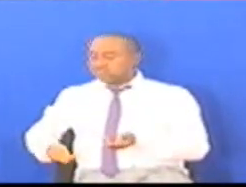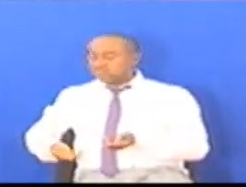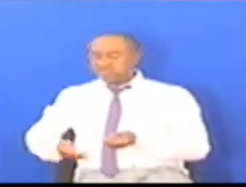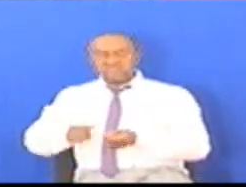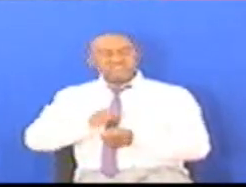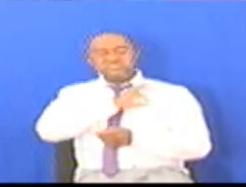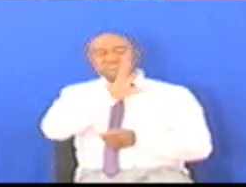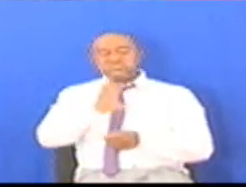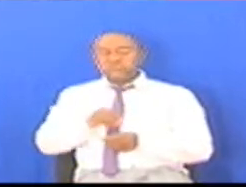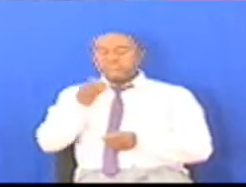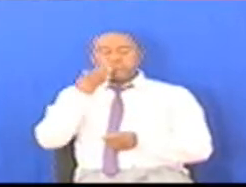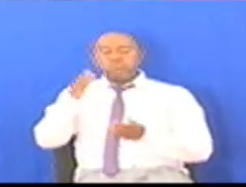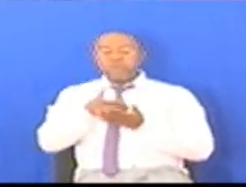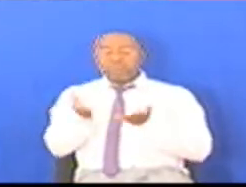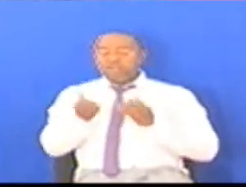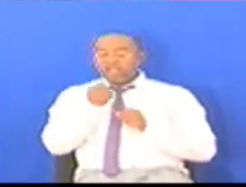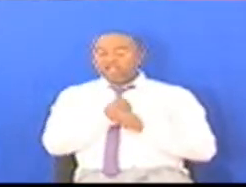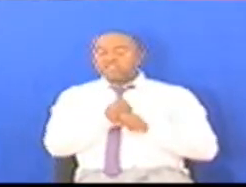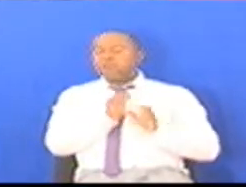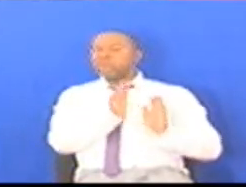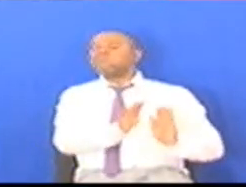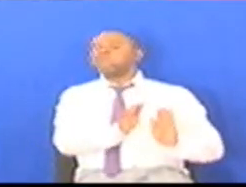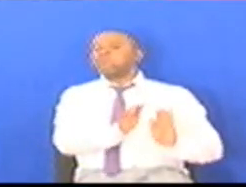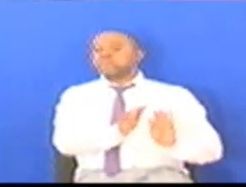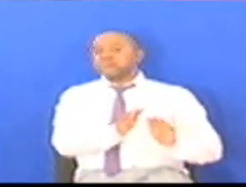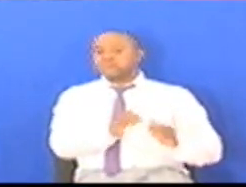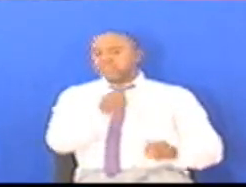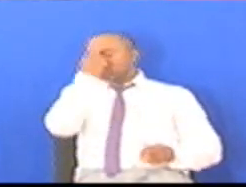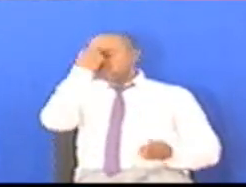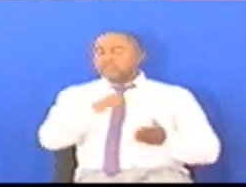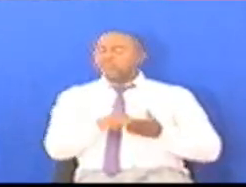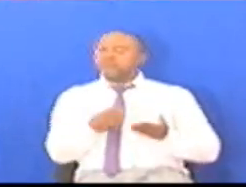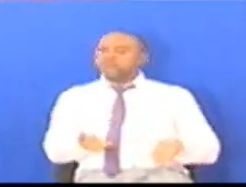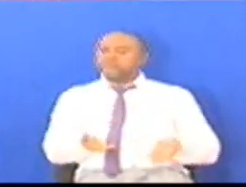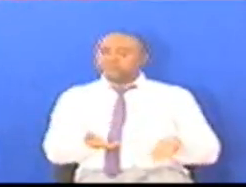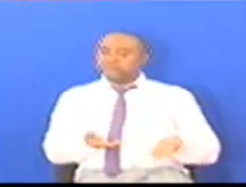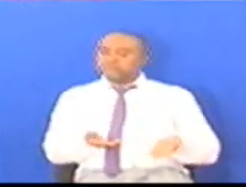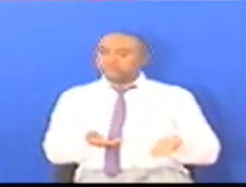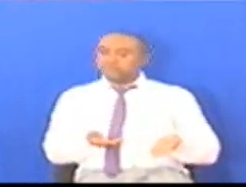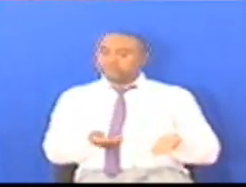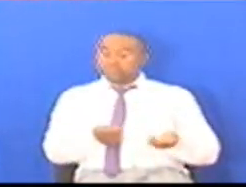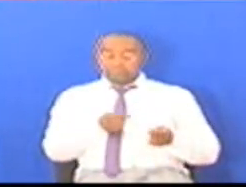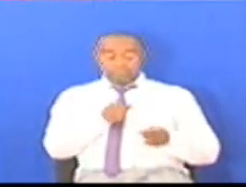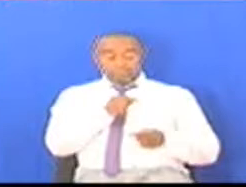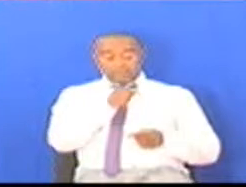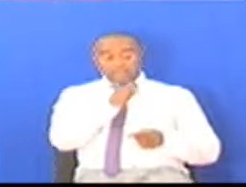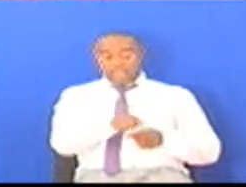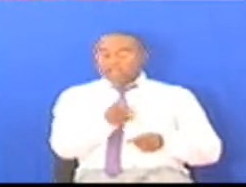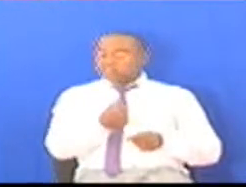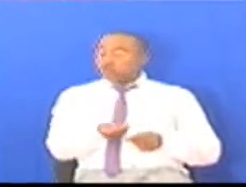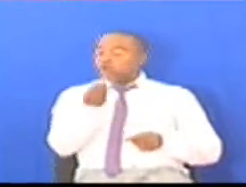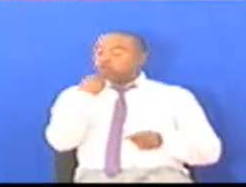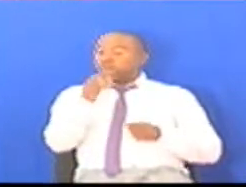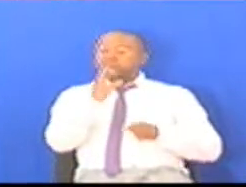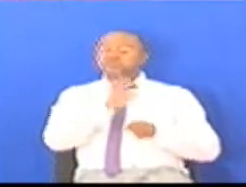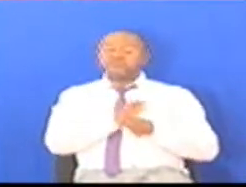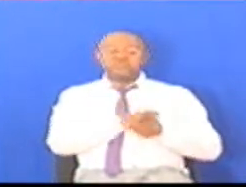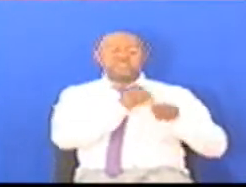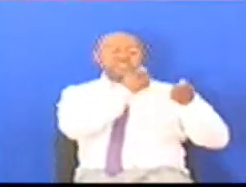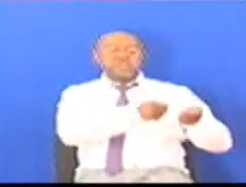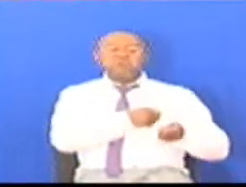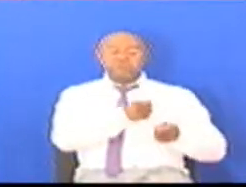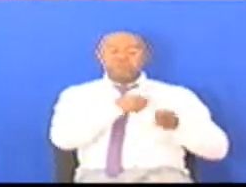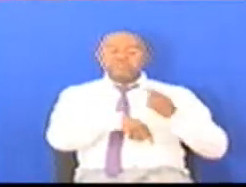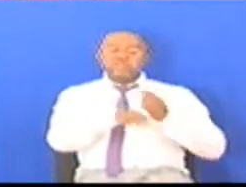body ambazo hazifani kazi kwa faida Inamana hawa ni viwavi Wanakula hela nyingi ya wakulima na